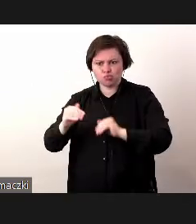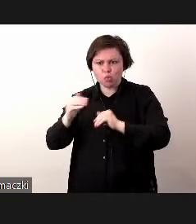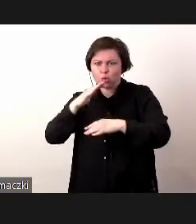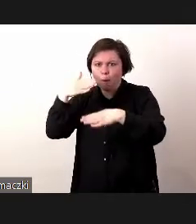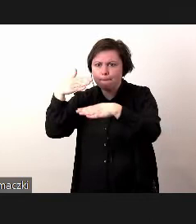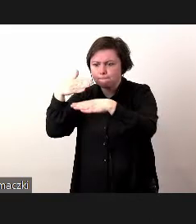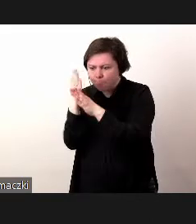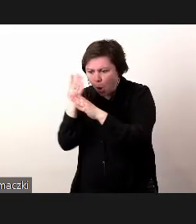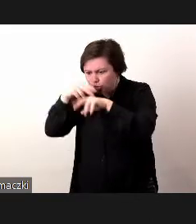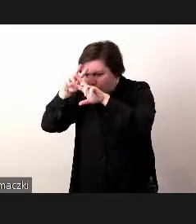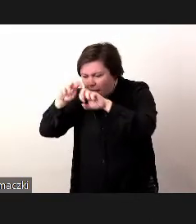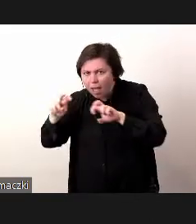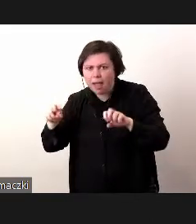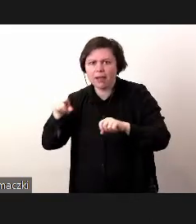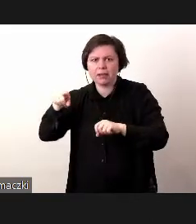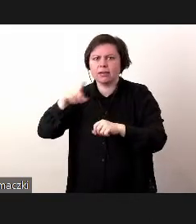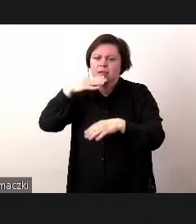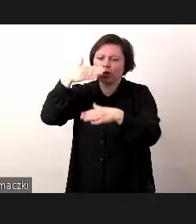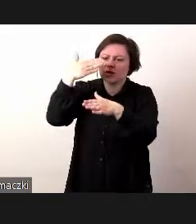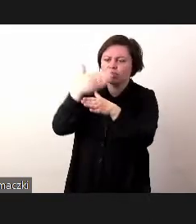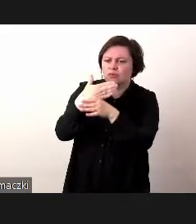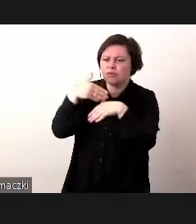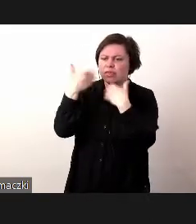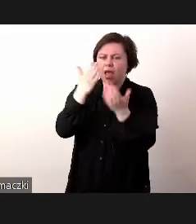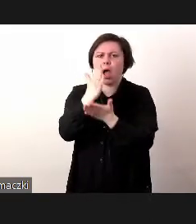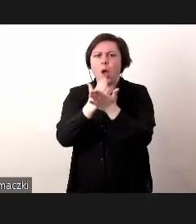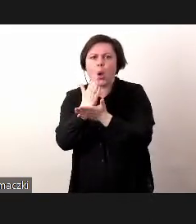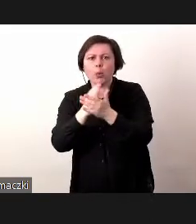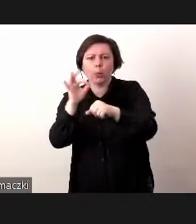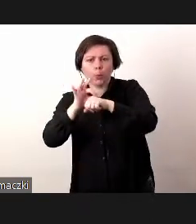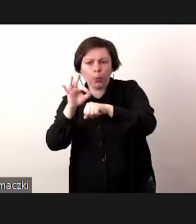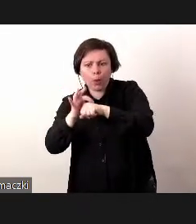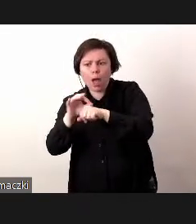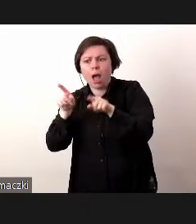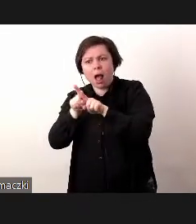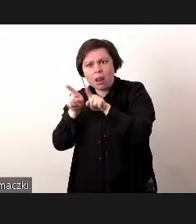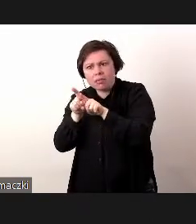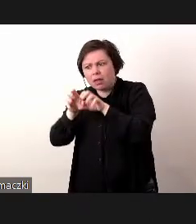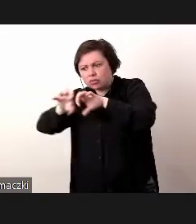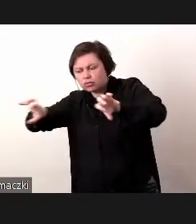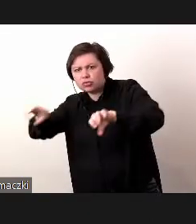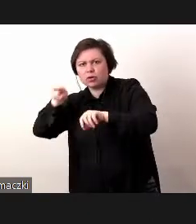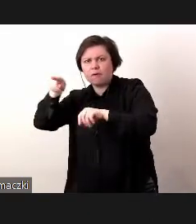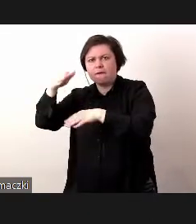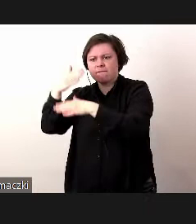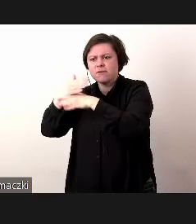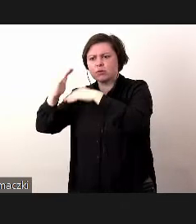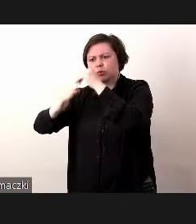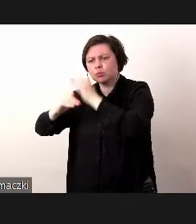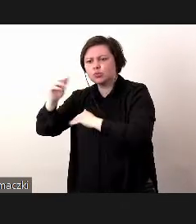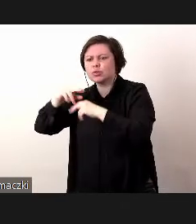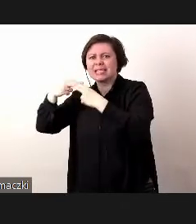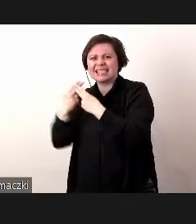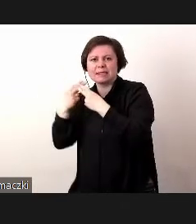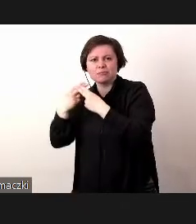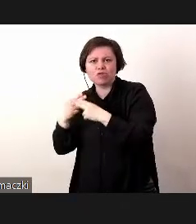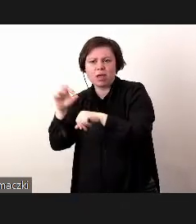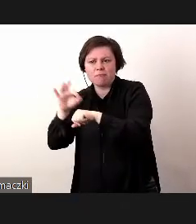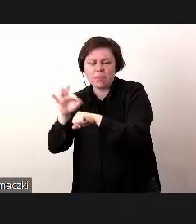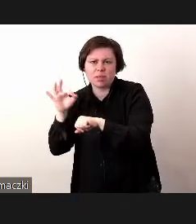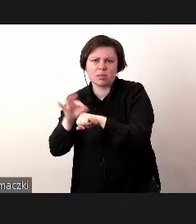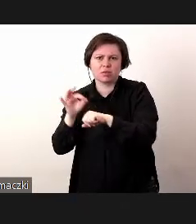podzielić na właśnie firmy świadczące usługi medyczne, ale są też firmy, które na przykład budują sprzęt medyczny,